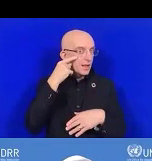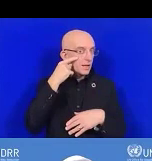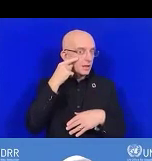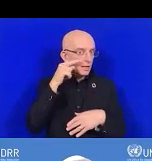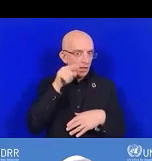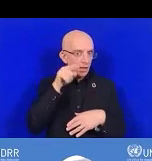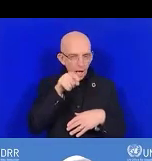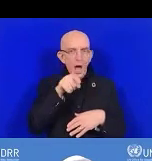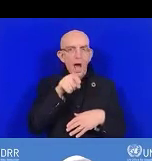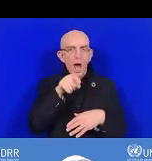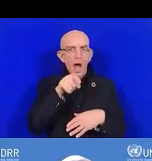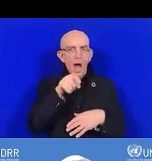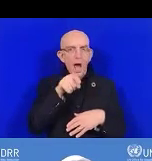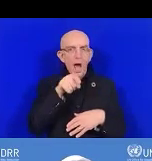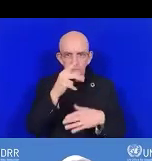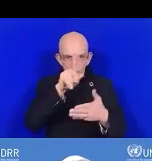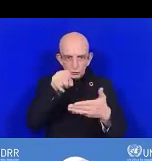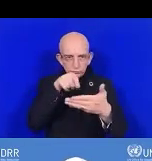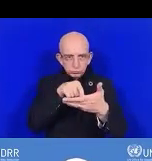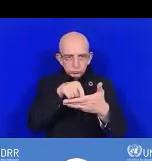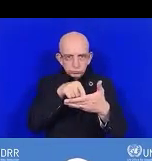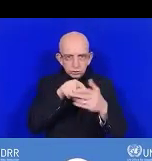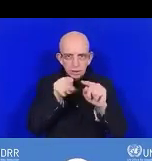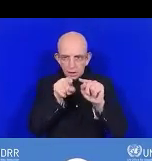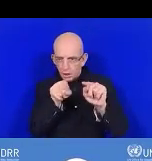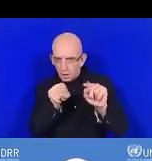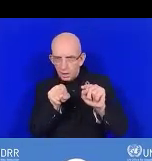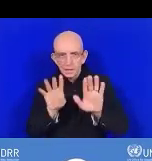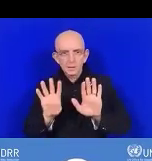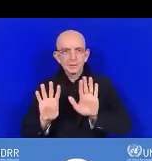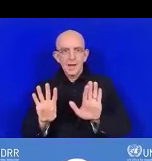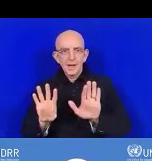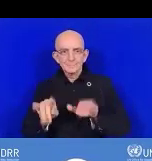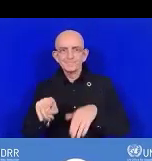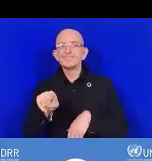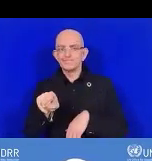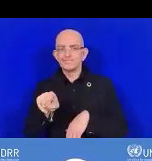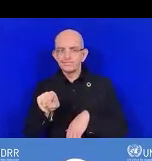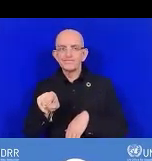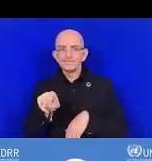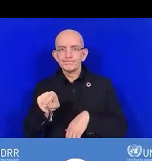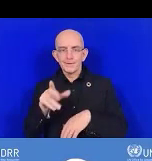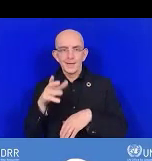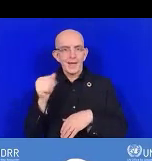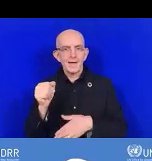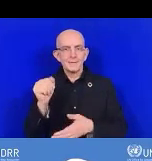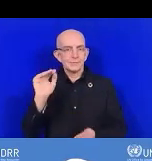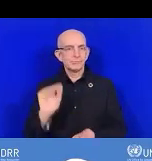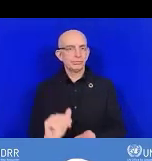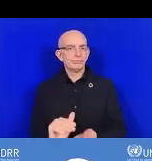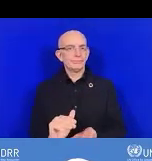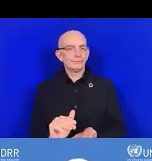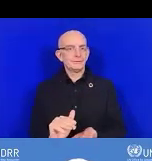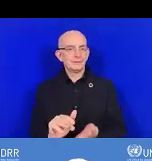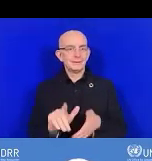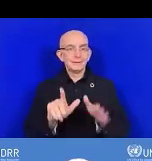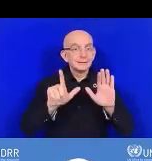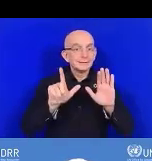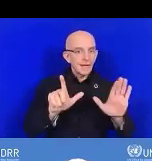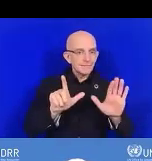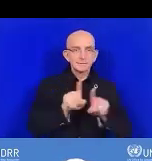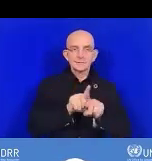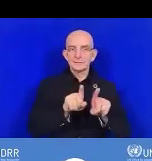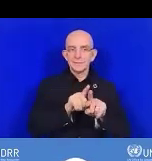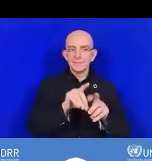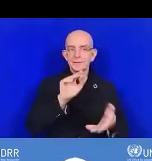Comme vous pouvez voir, il y a beaucoup d'écarts dans 2, 3 et 6, il y a des écarts qui